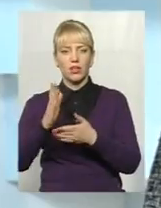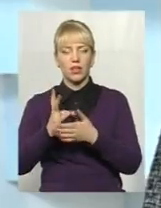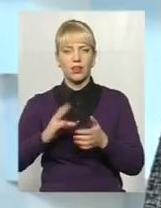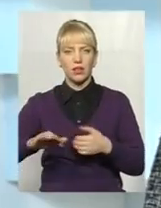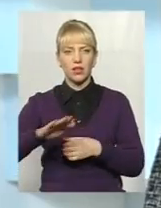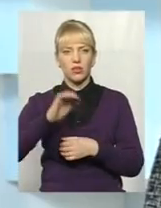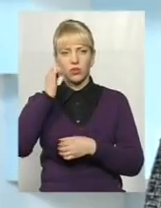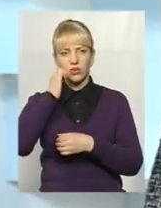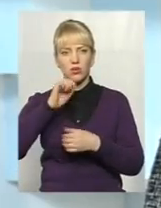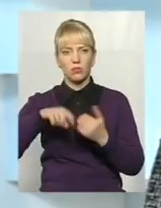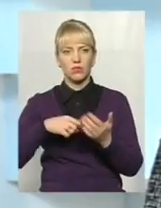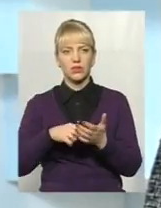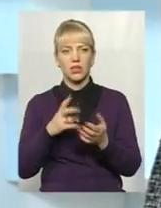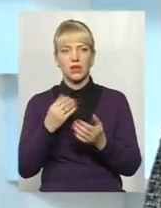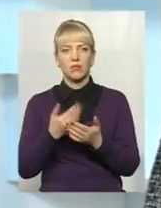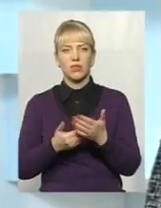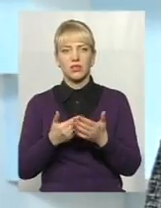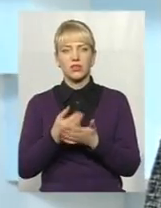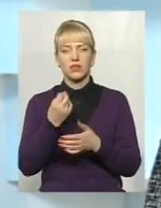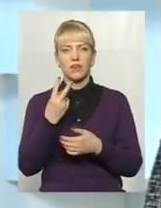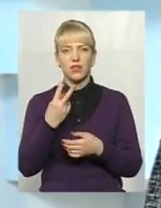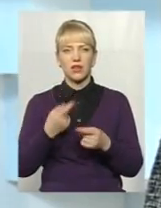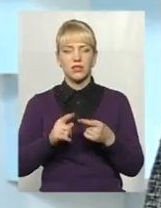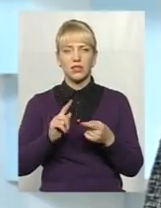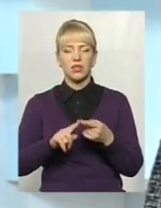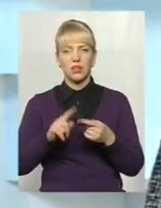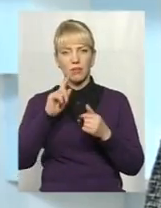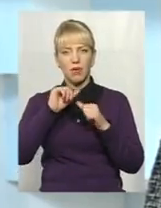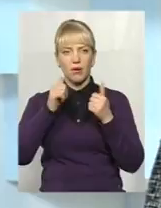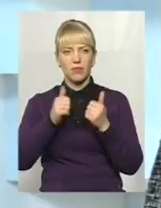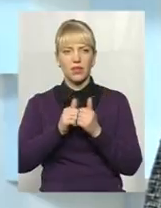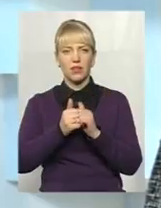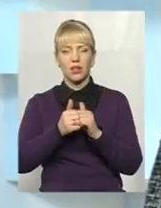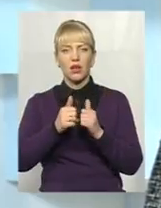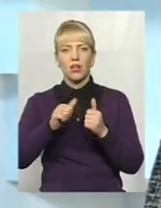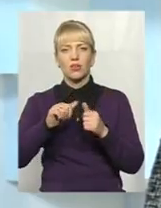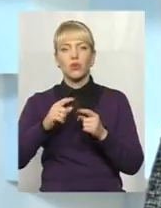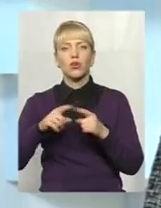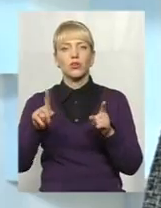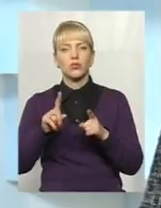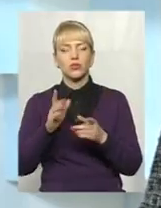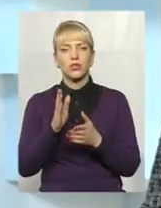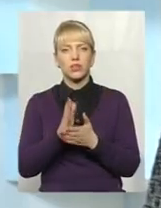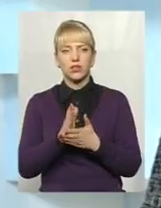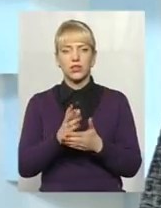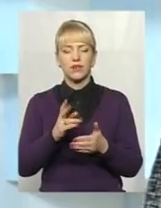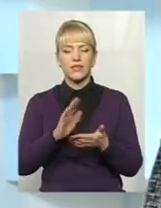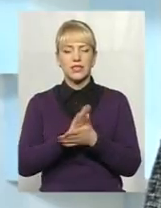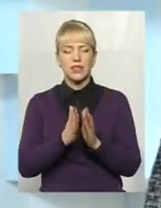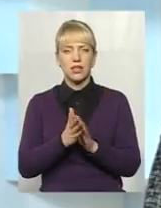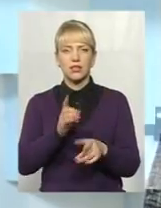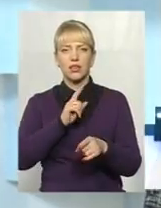І близько 12 тих пам'яток, які знаходяться в стані, який потребує неагеного